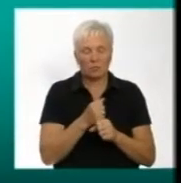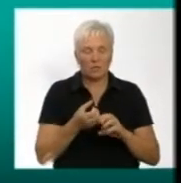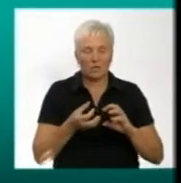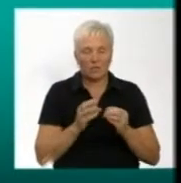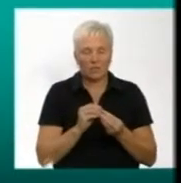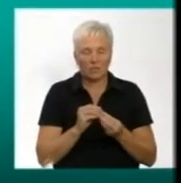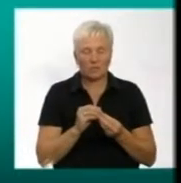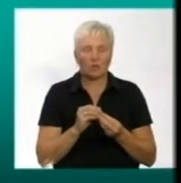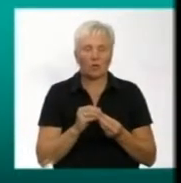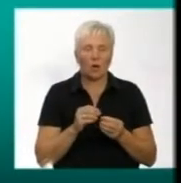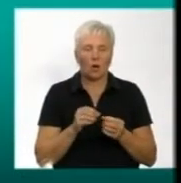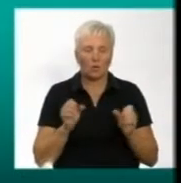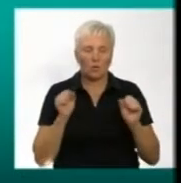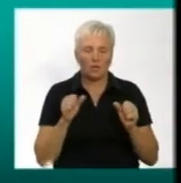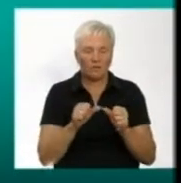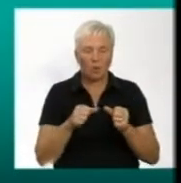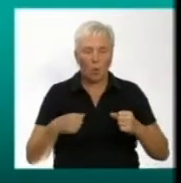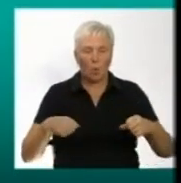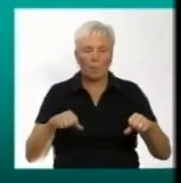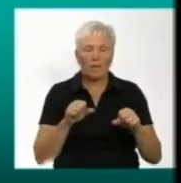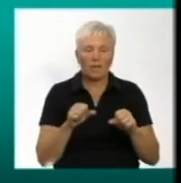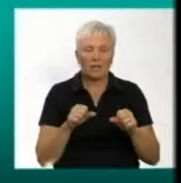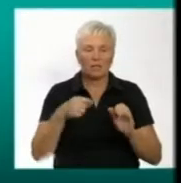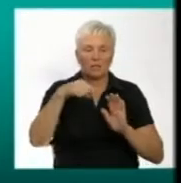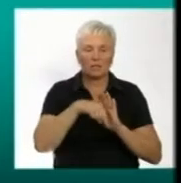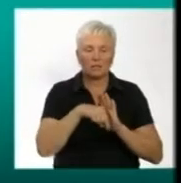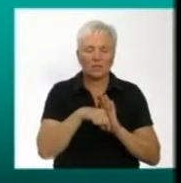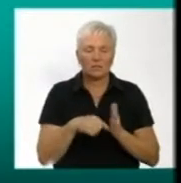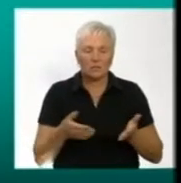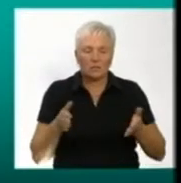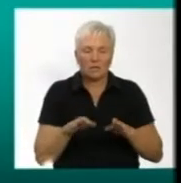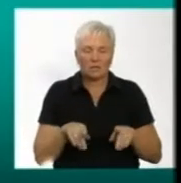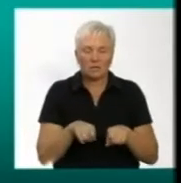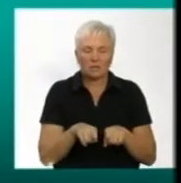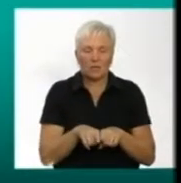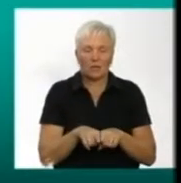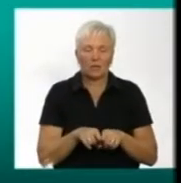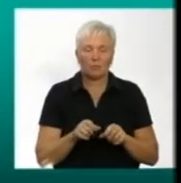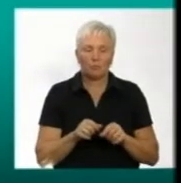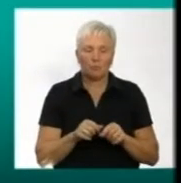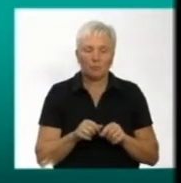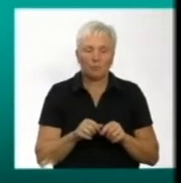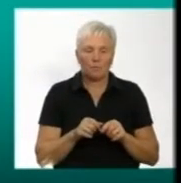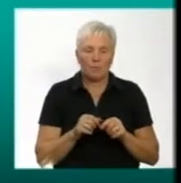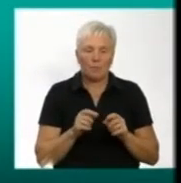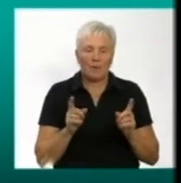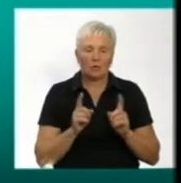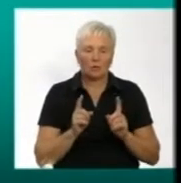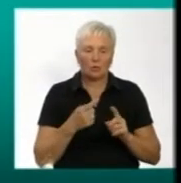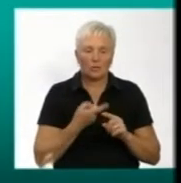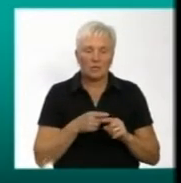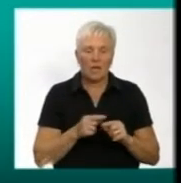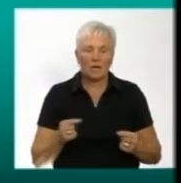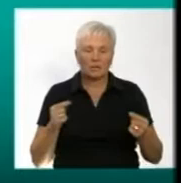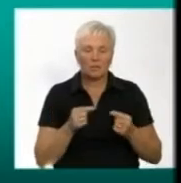-дисциплінарним комітетом. Але, значить, залишили все ж таки нам три гри. Моя думка, що це саме